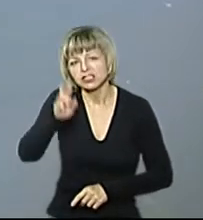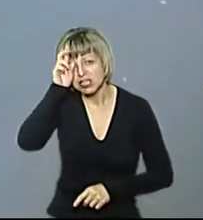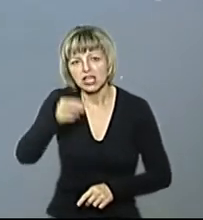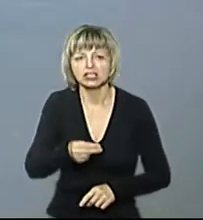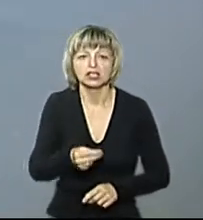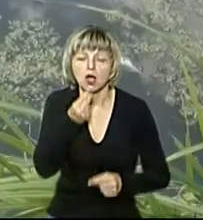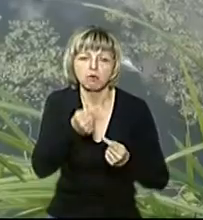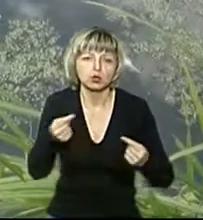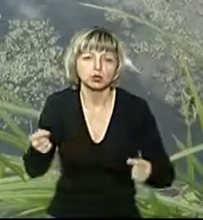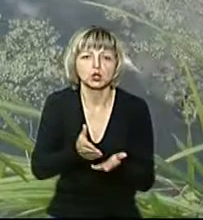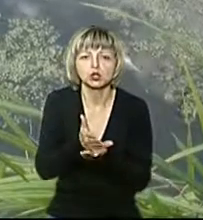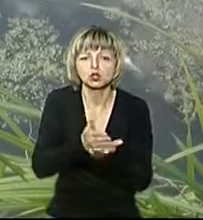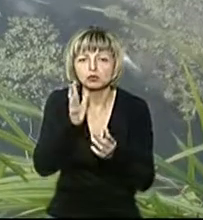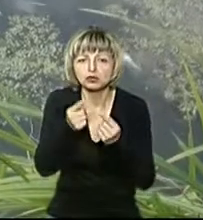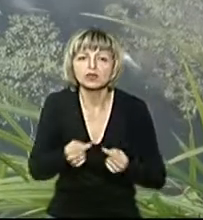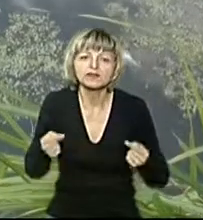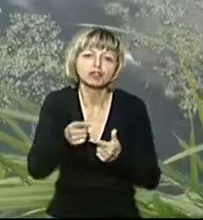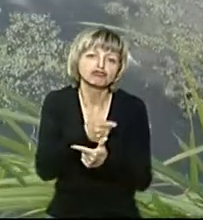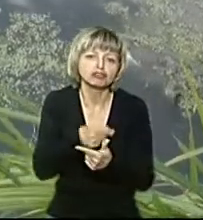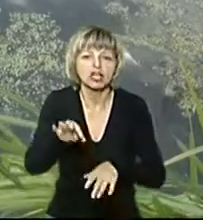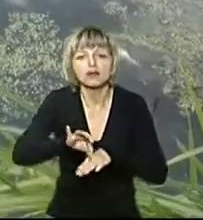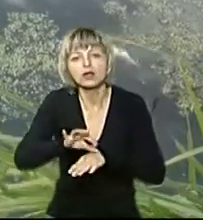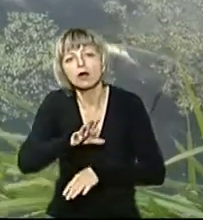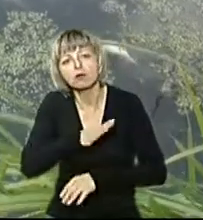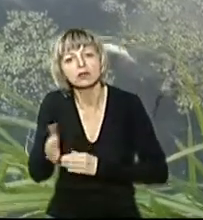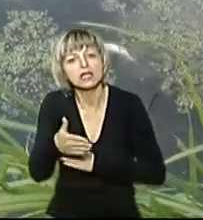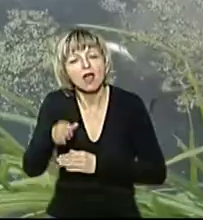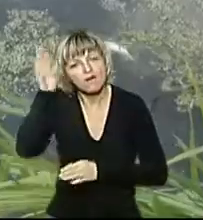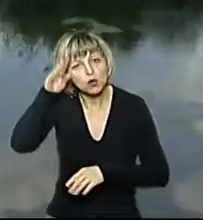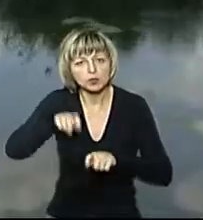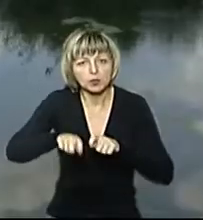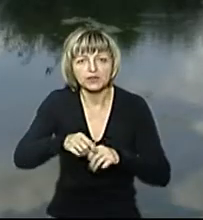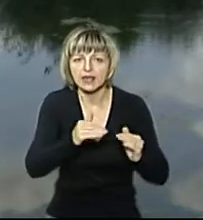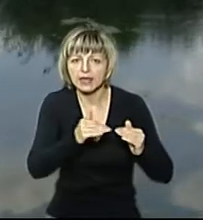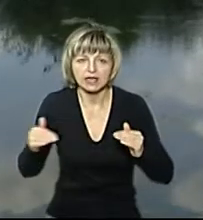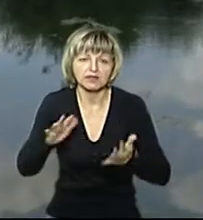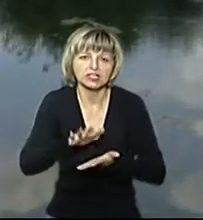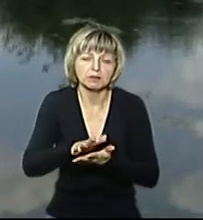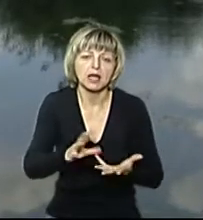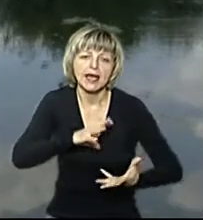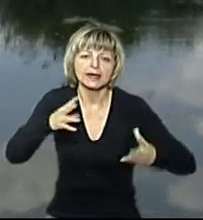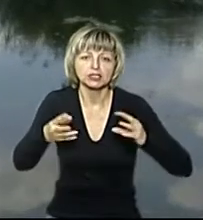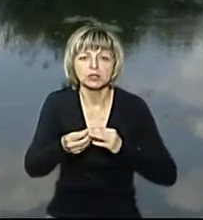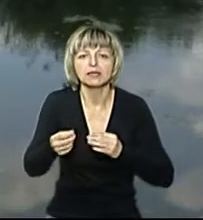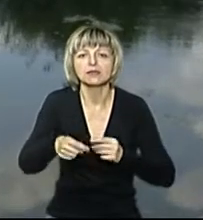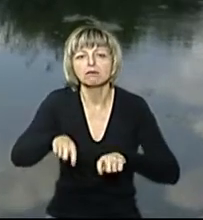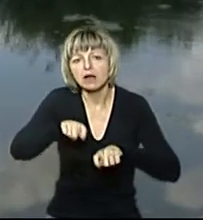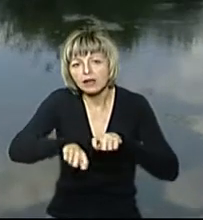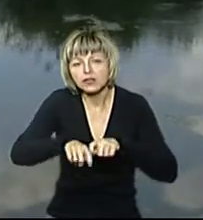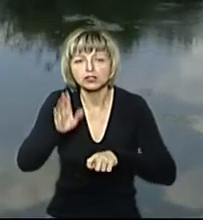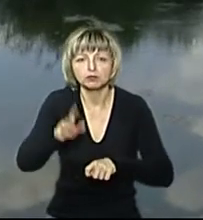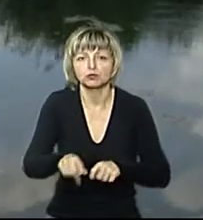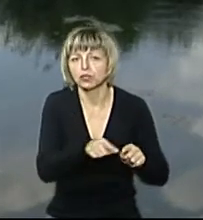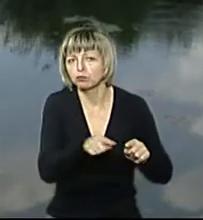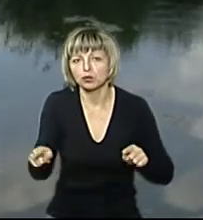встановлюватимуть, чи не хворіла риба. Воду перевірять на рівень забруднення. Результати аналізів будуть відомі за тиждень.